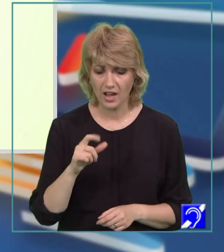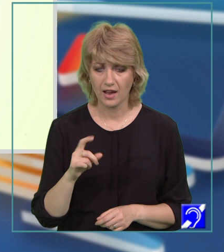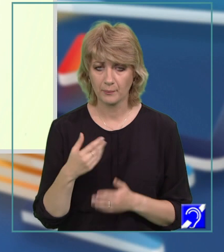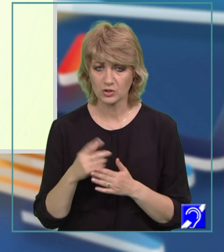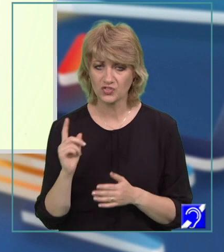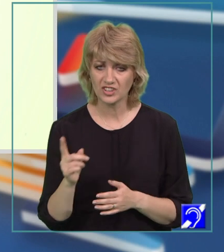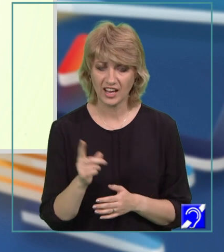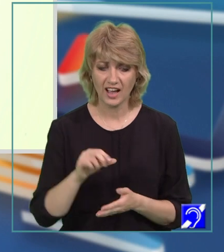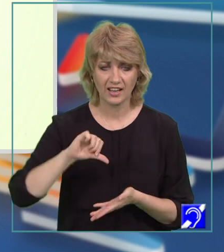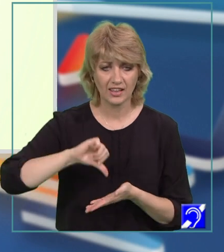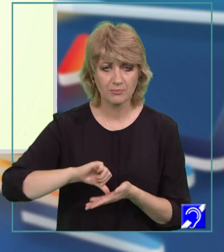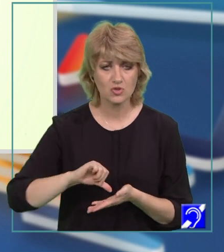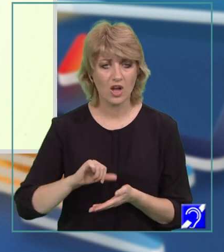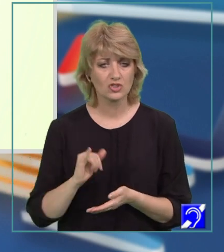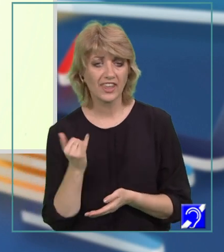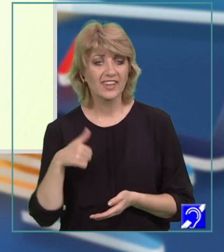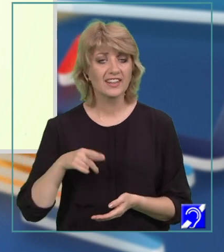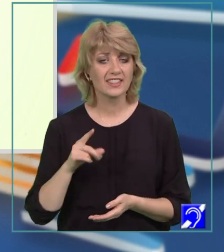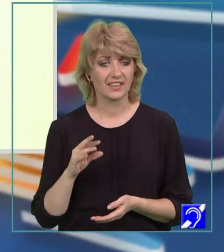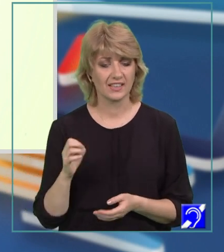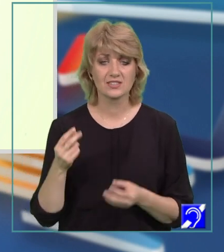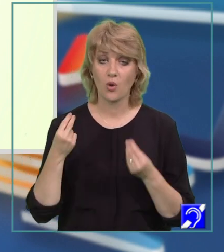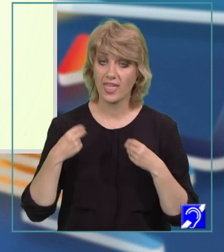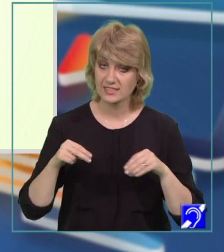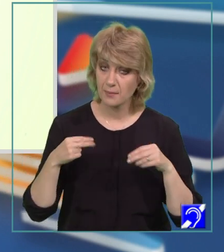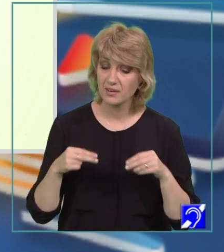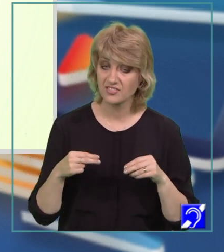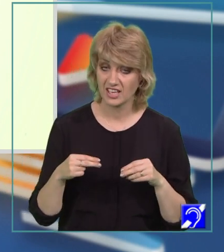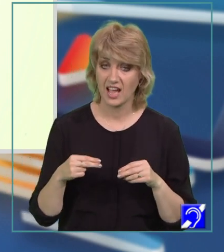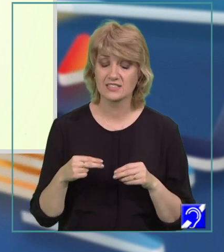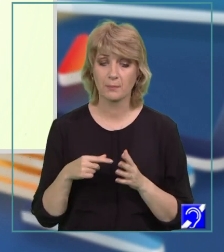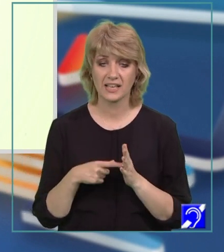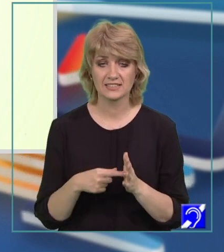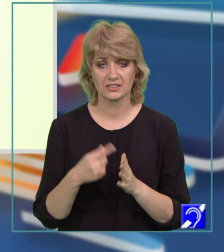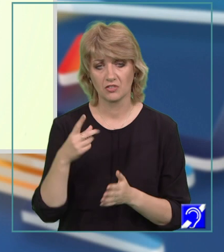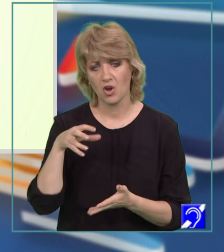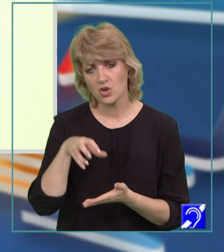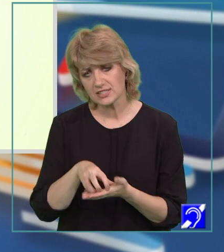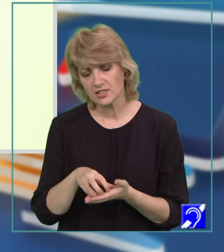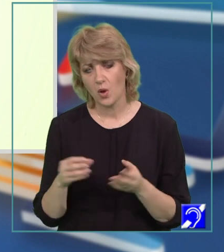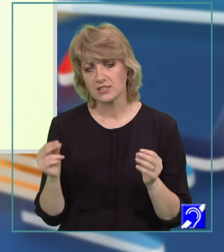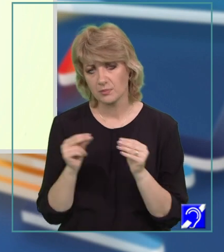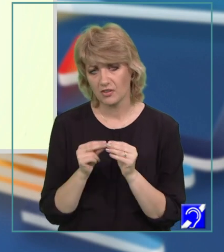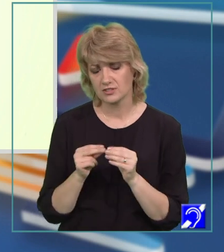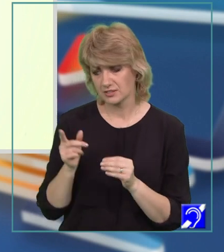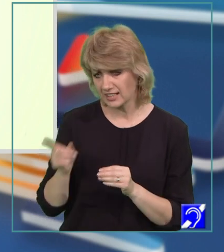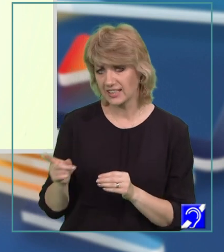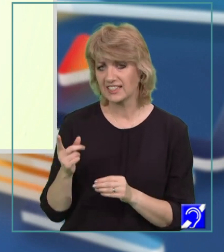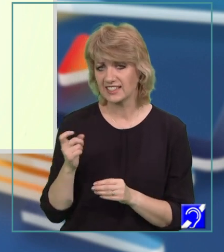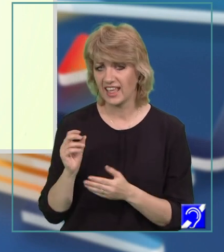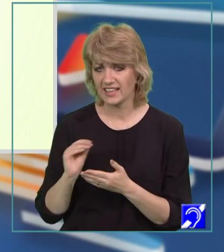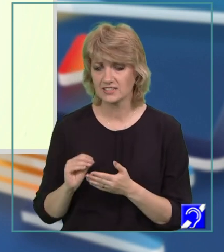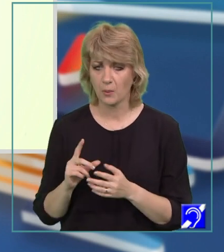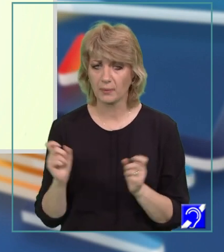aceste mijloace indirecte, să o exemplificați prezentând o situație potrivită din text sau prin